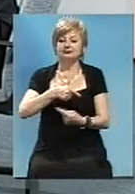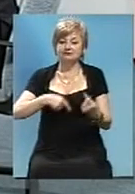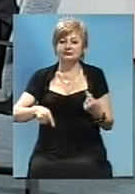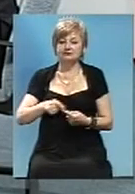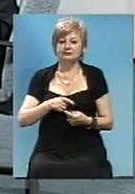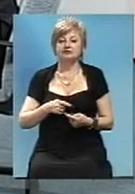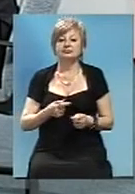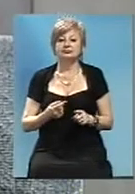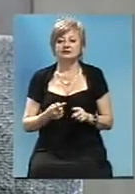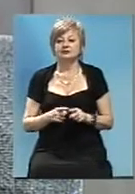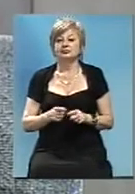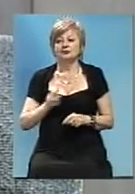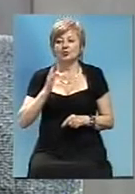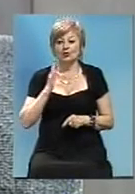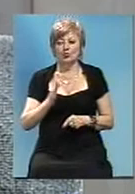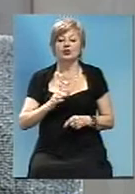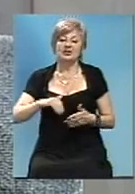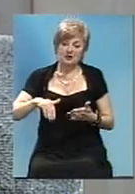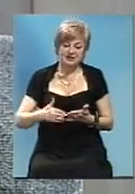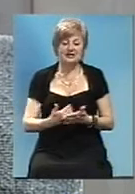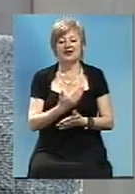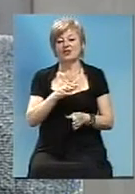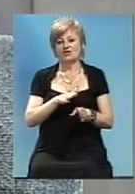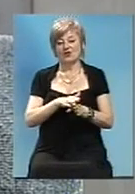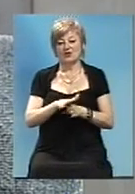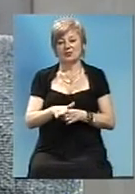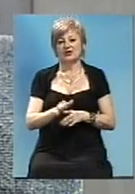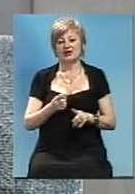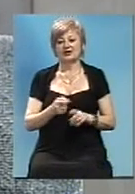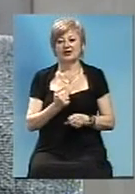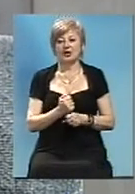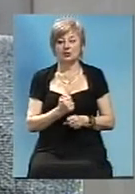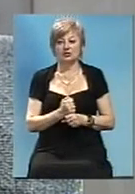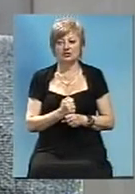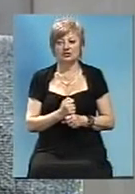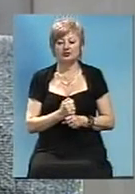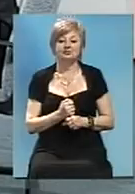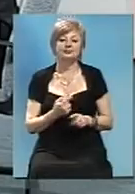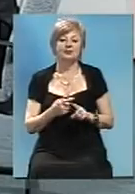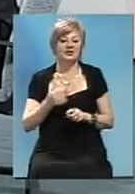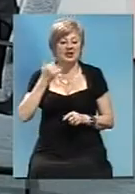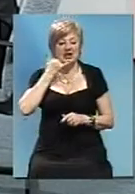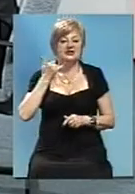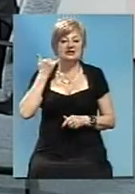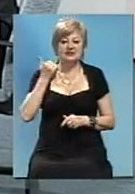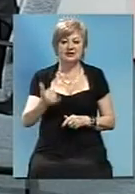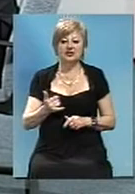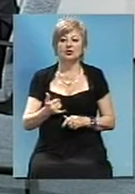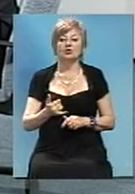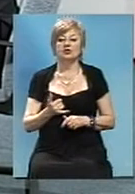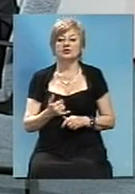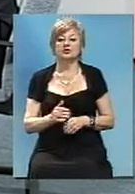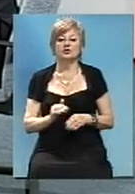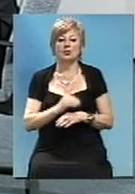пройдені і будемо заново виконувати ці роботи. У нас є дзвінок від нашої аудиторії.